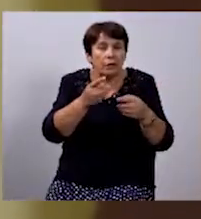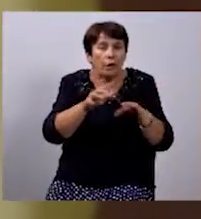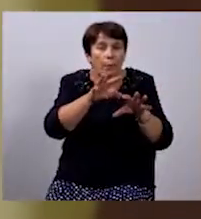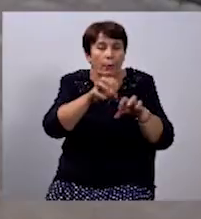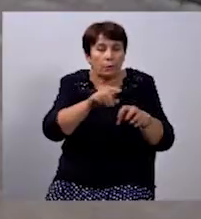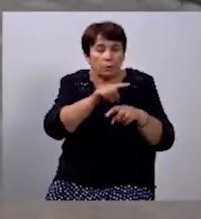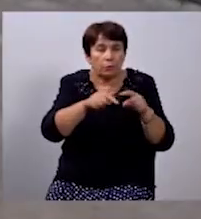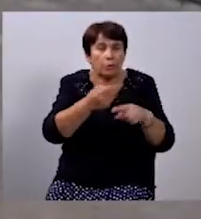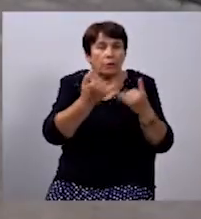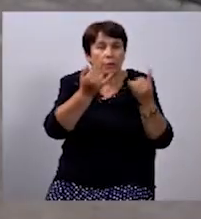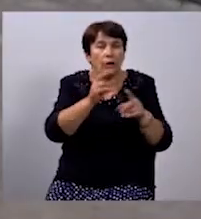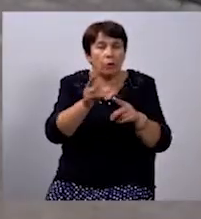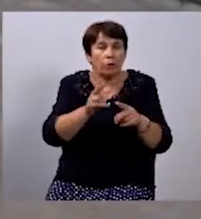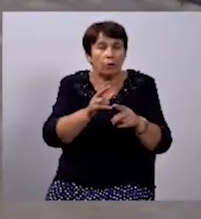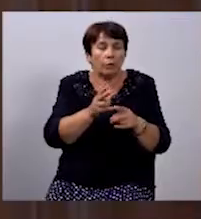та для кого.